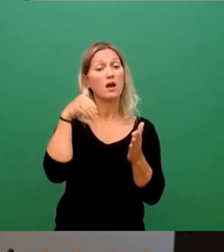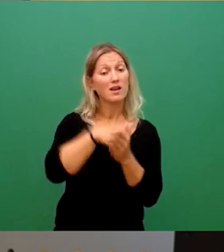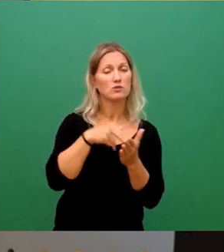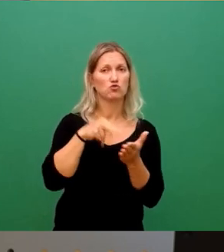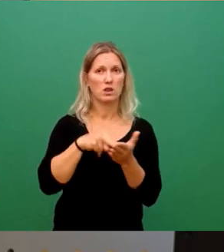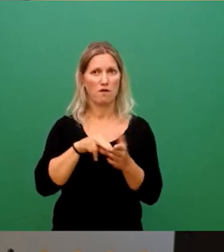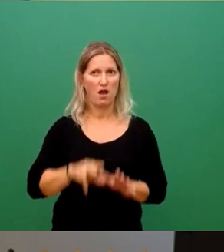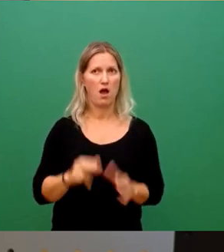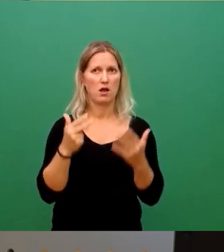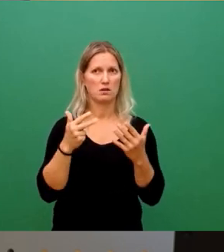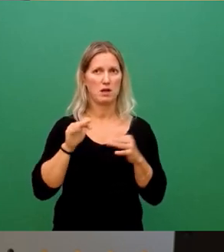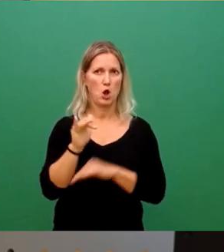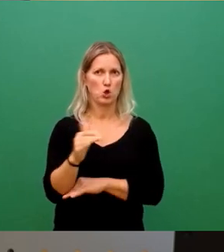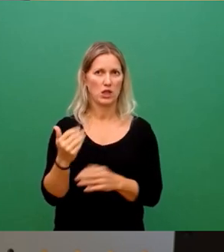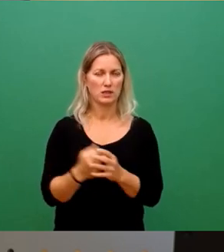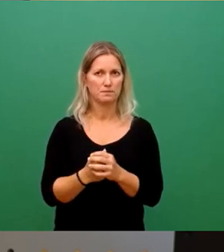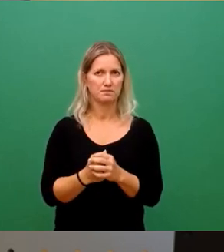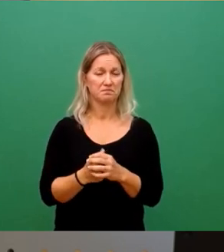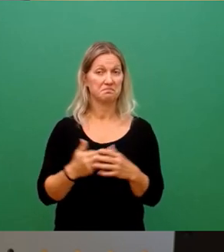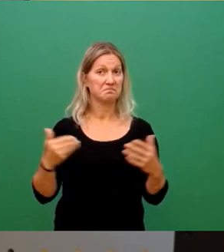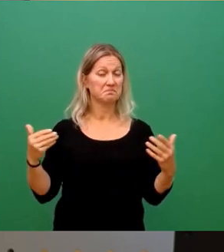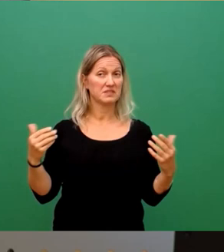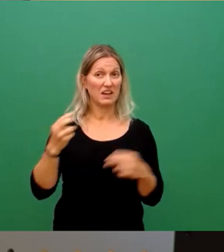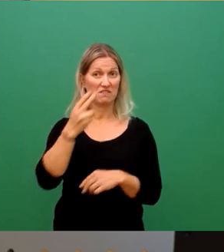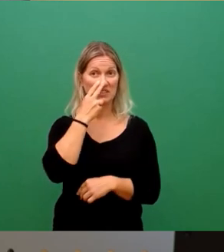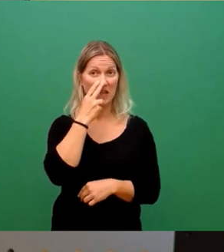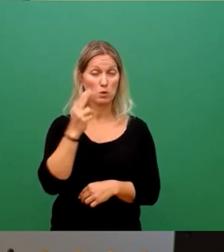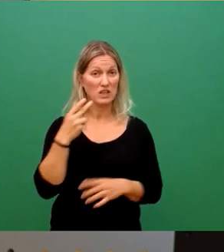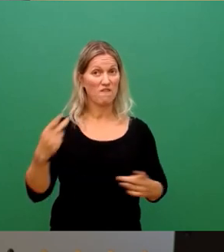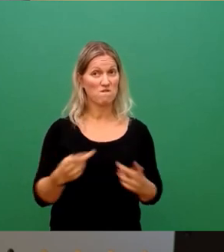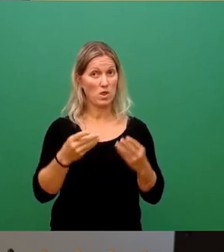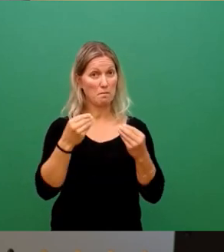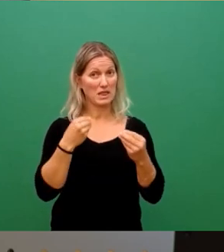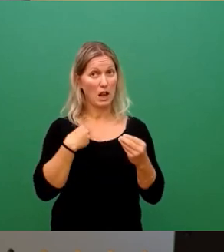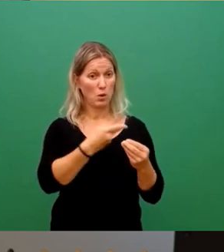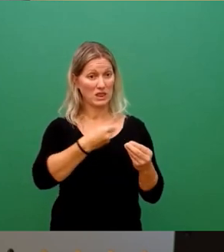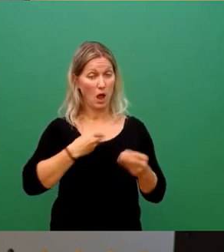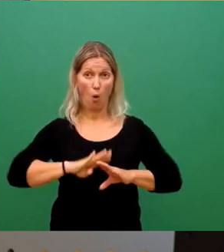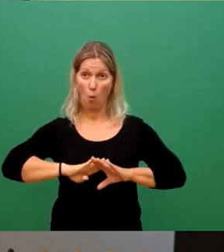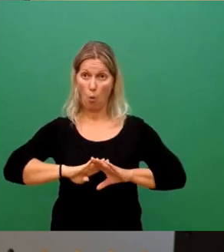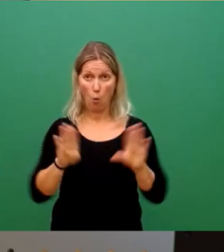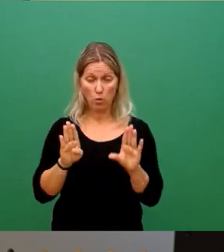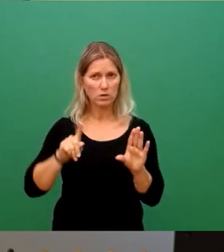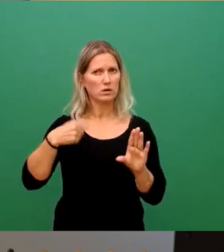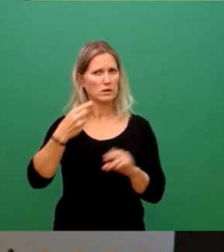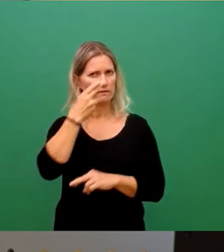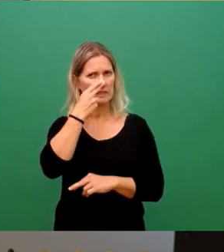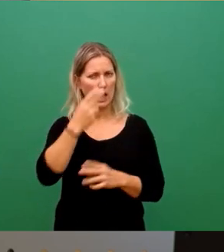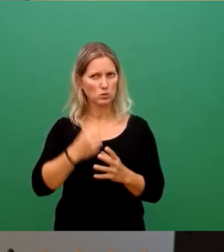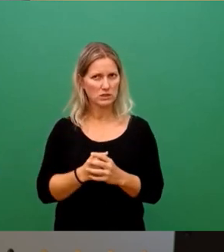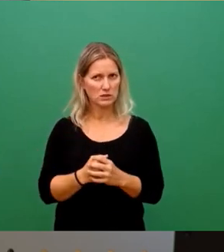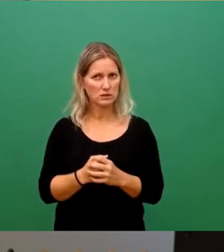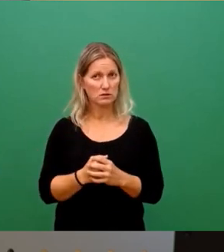Was wäre, wenn nicht der Umweg über Viertelmittel gegangen werden würde? Es gäbe einen größeren